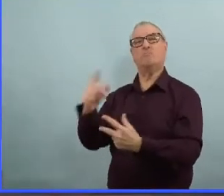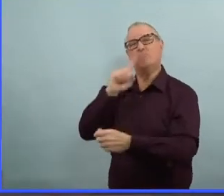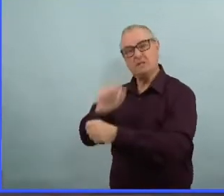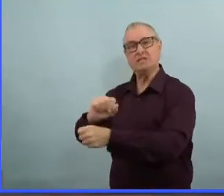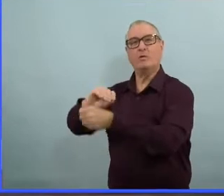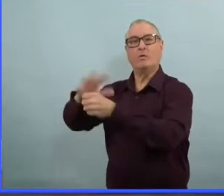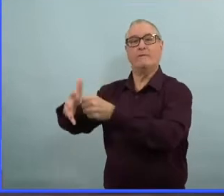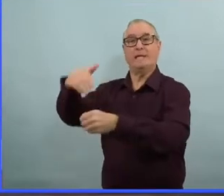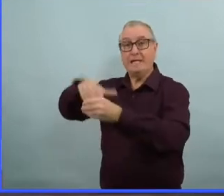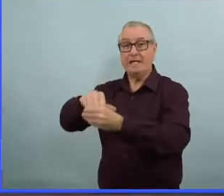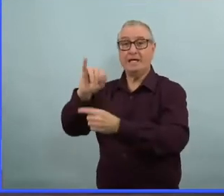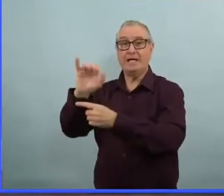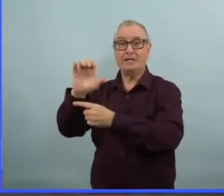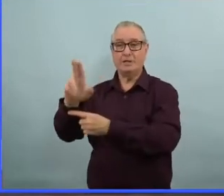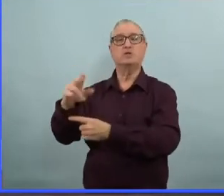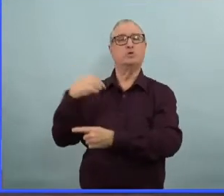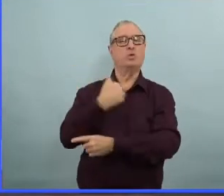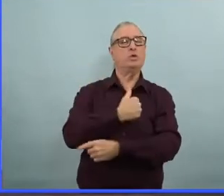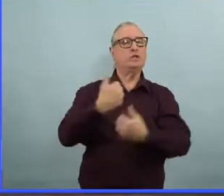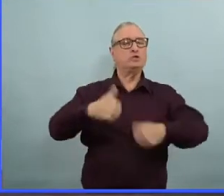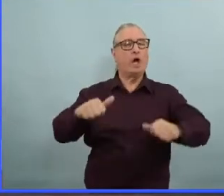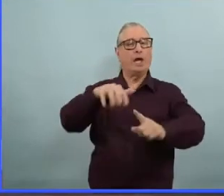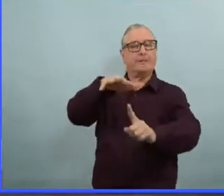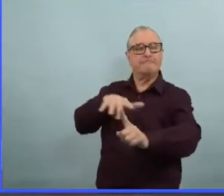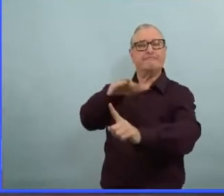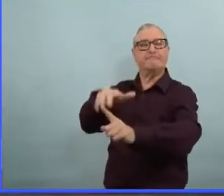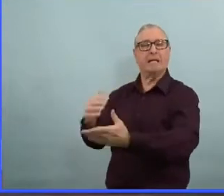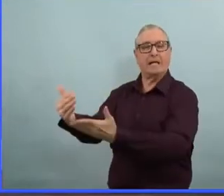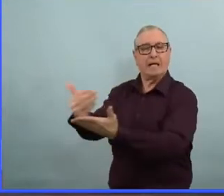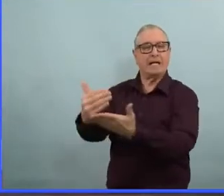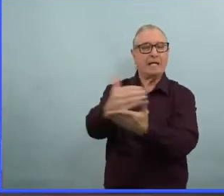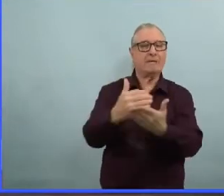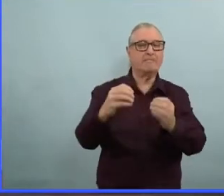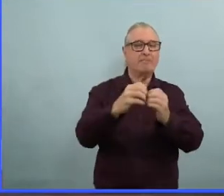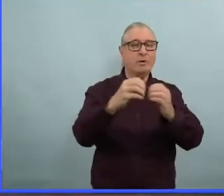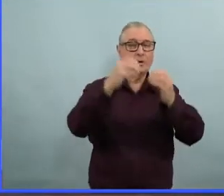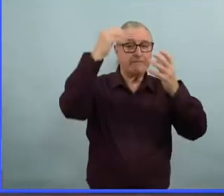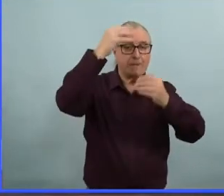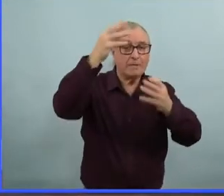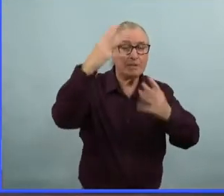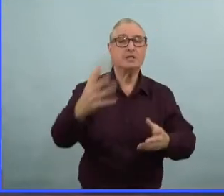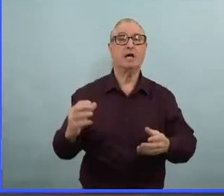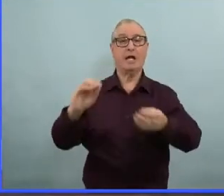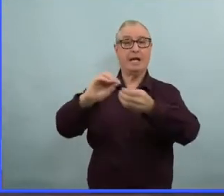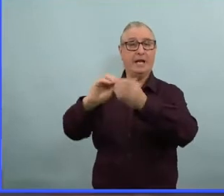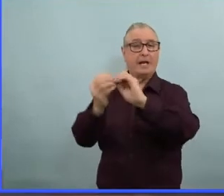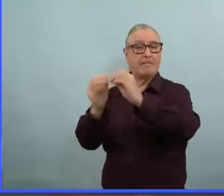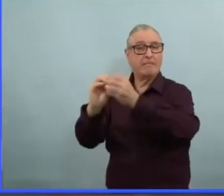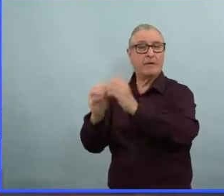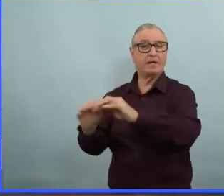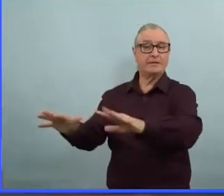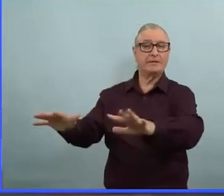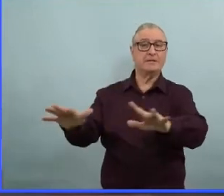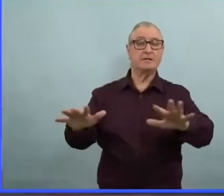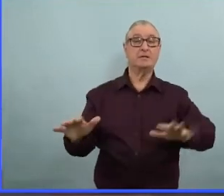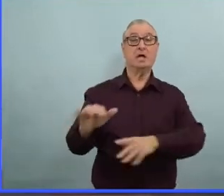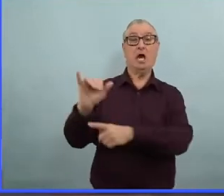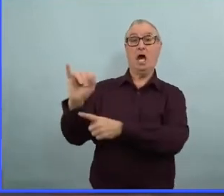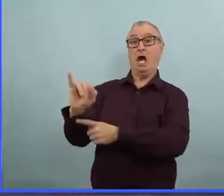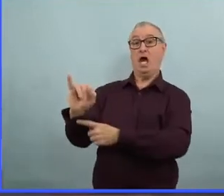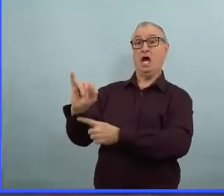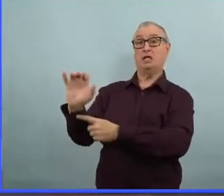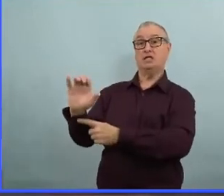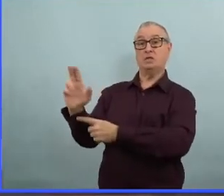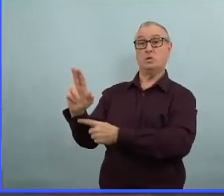nos données. Lorsqu'on examine ces admissions aux soins intensifs, il est aussi important de souligner l'importance de la